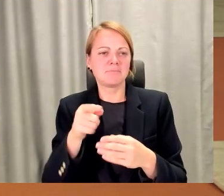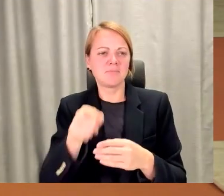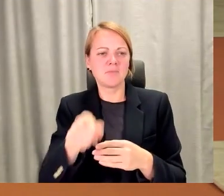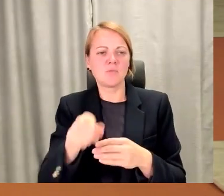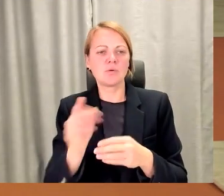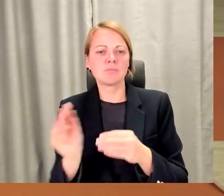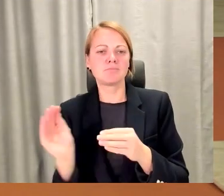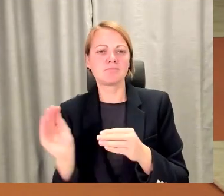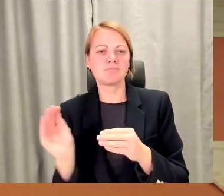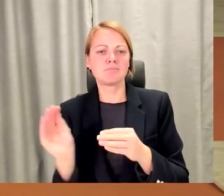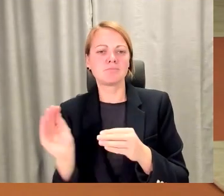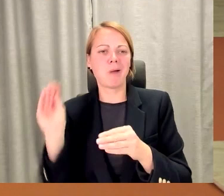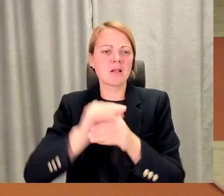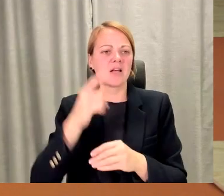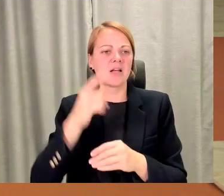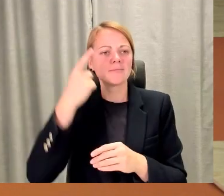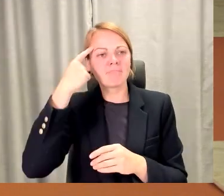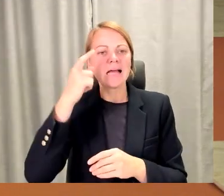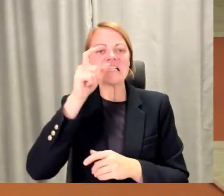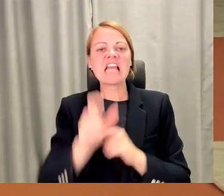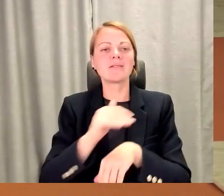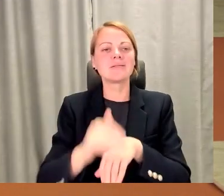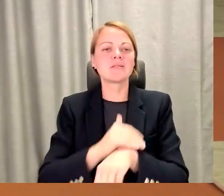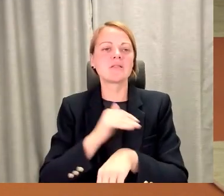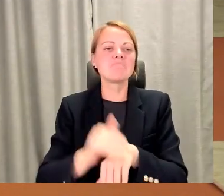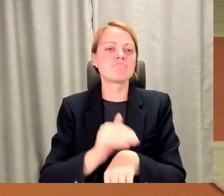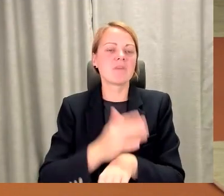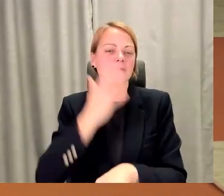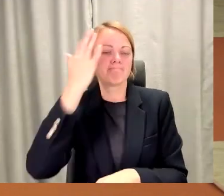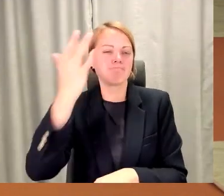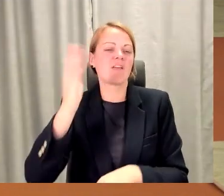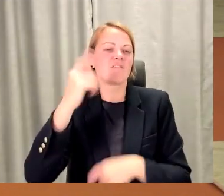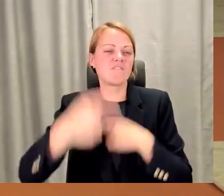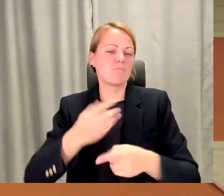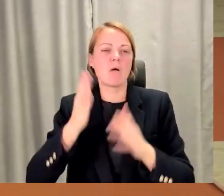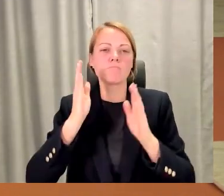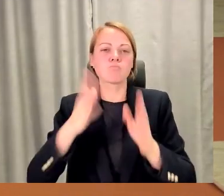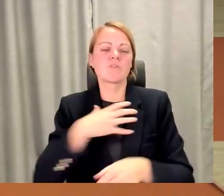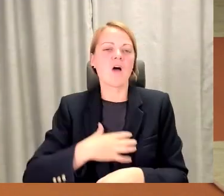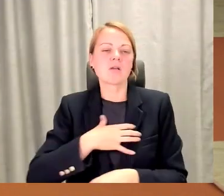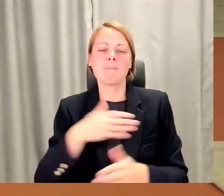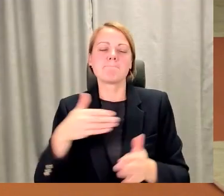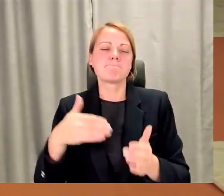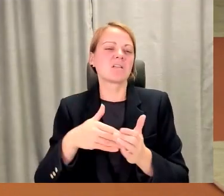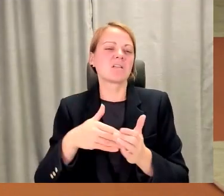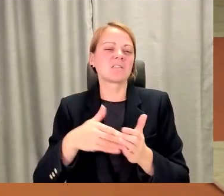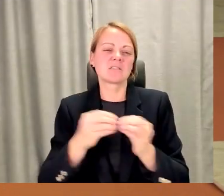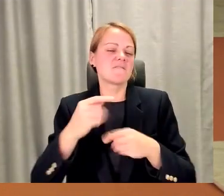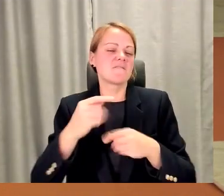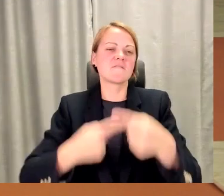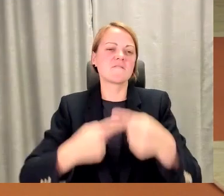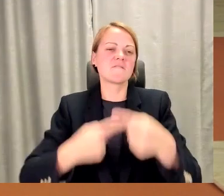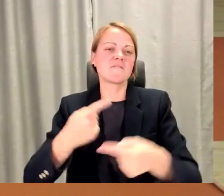saruna tas vienmēr pastāvēs un vienmēr būs vajadzīgs jebkādā sākumā vidū un, patiecībā, arī beigās, un tā